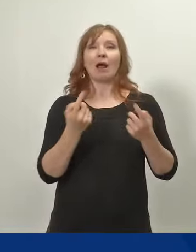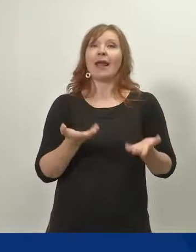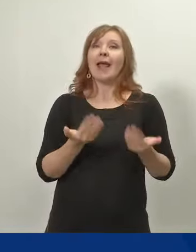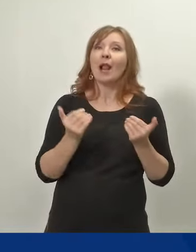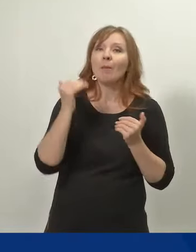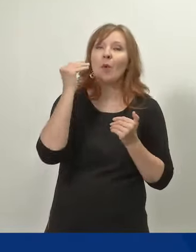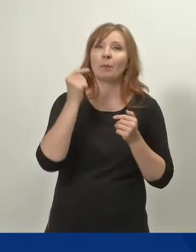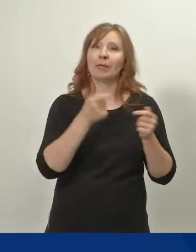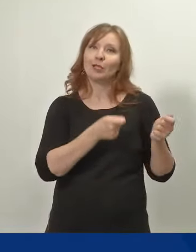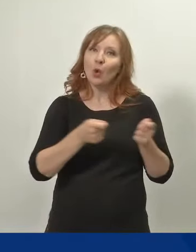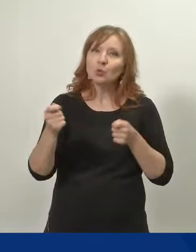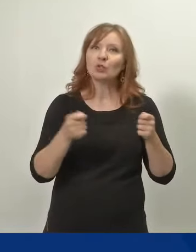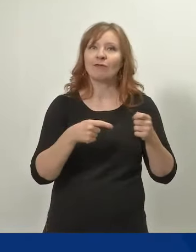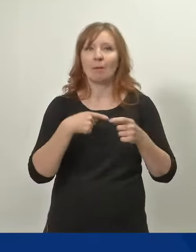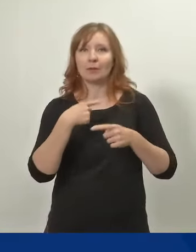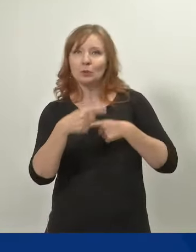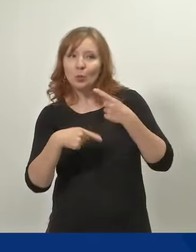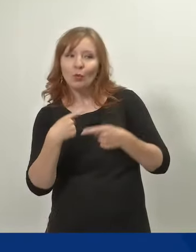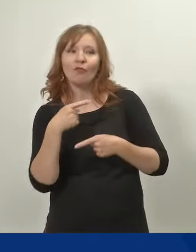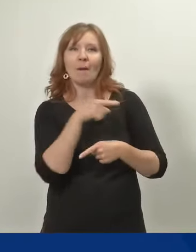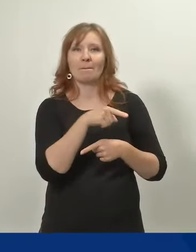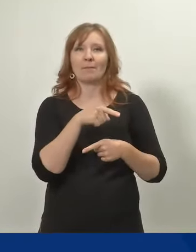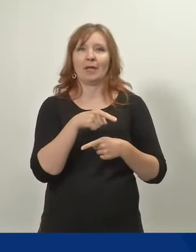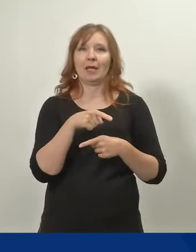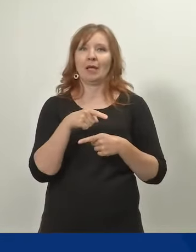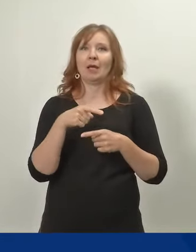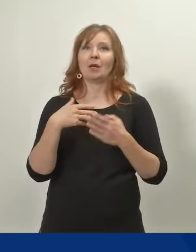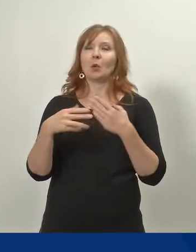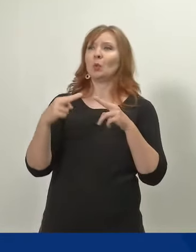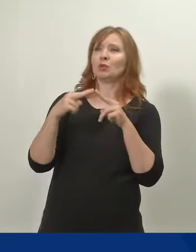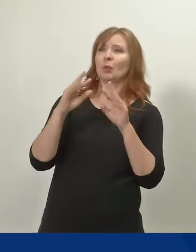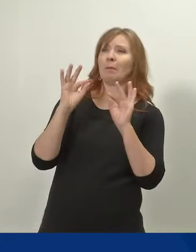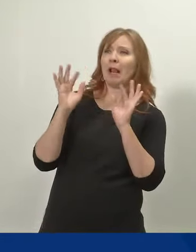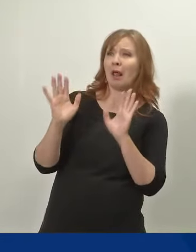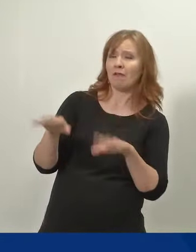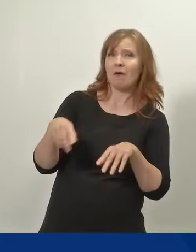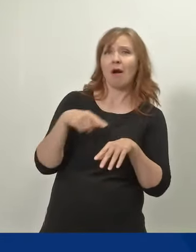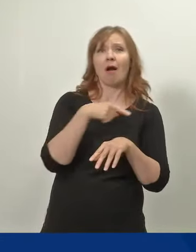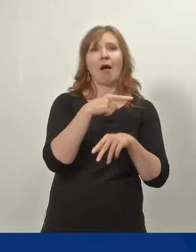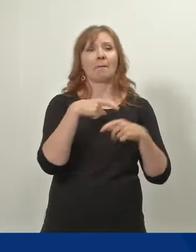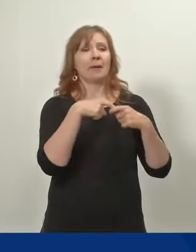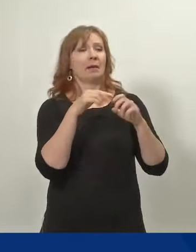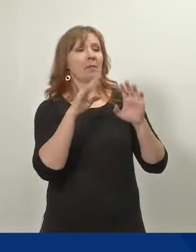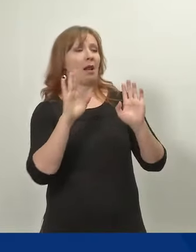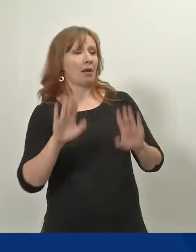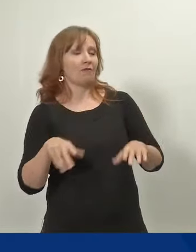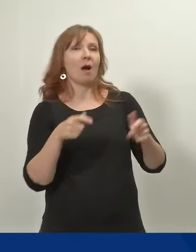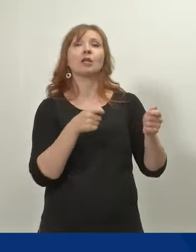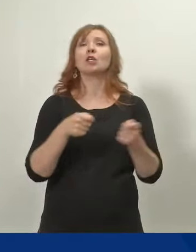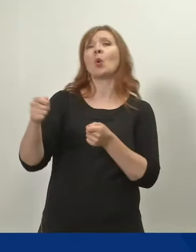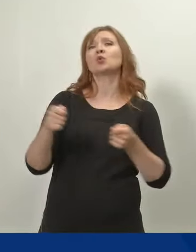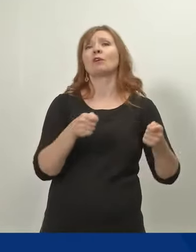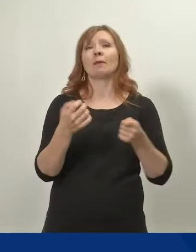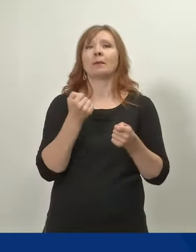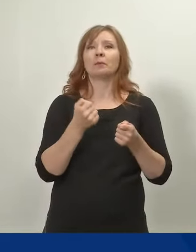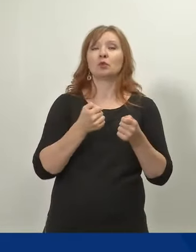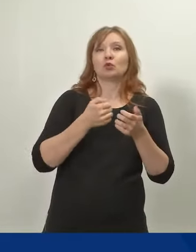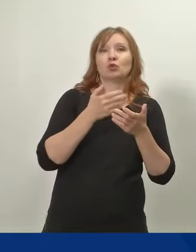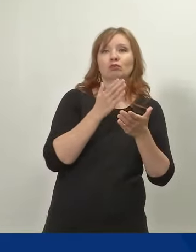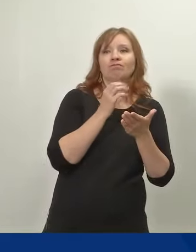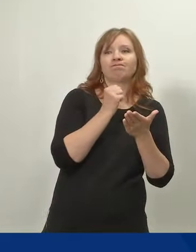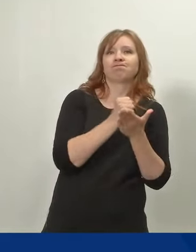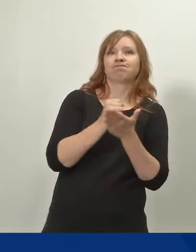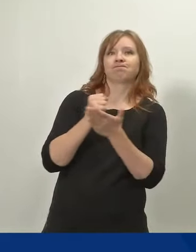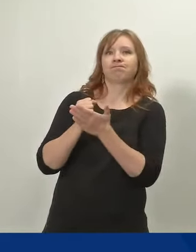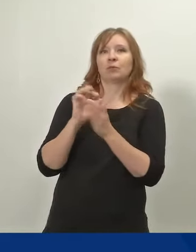perheiden arjessa, erilaisissa työsuhteissa ja tilanteissa, niin joustavammin järjestellä